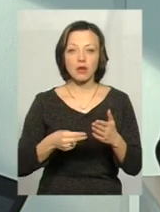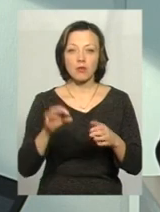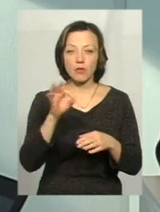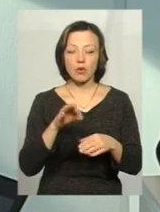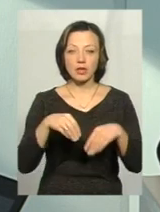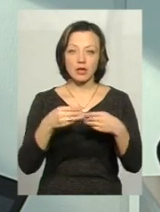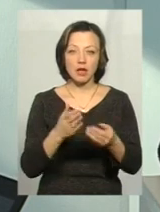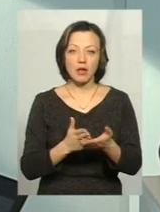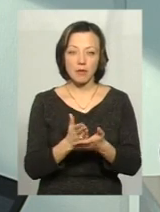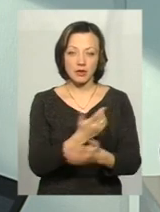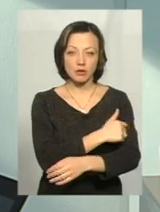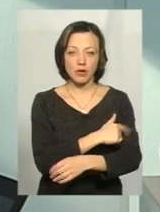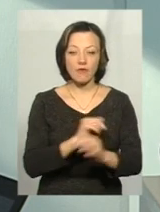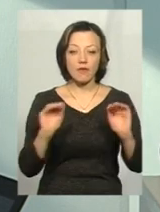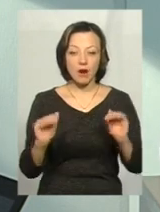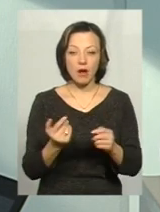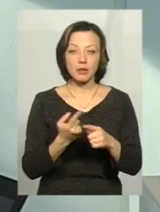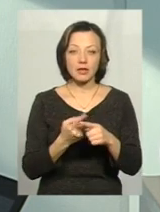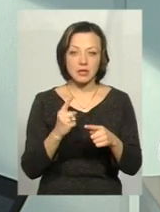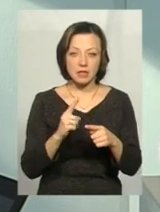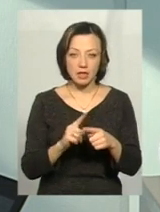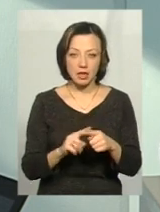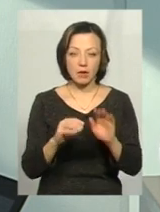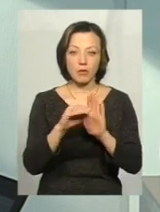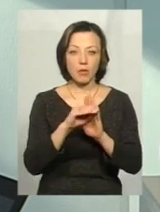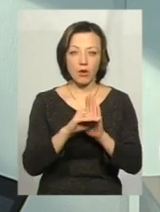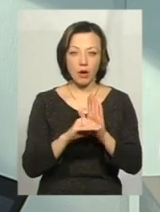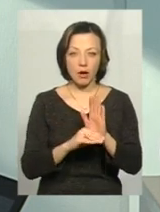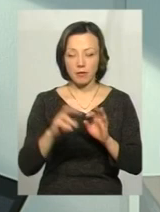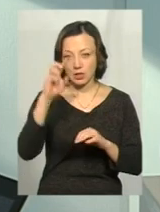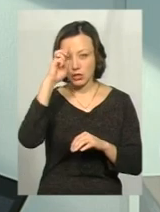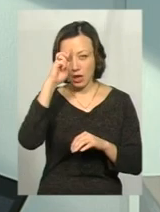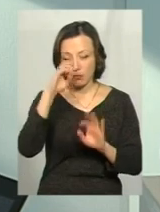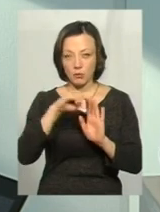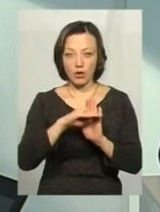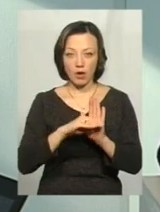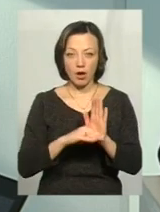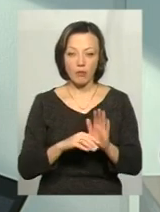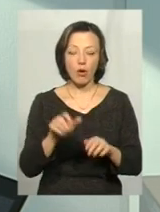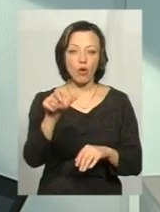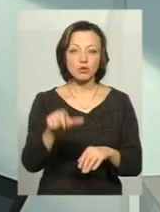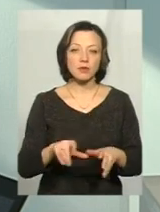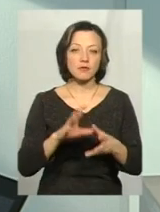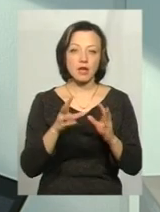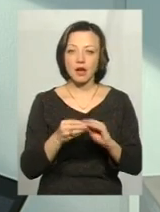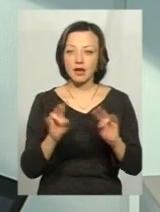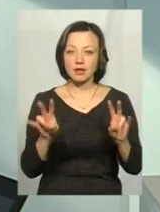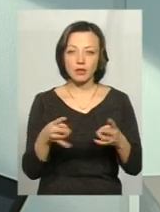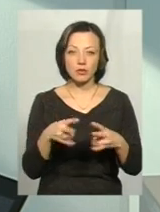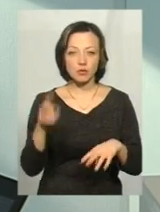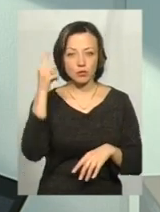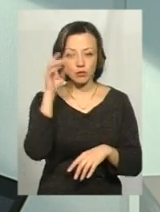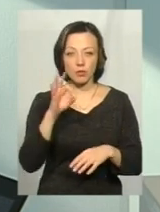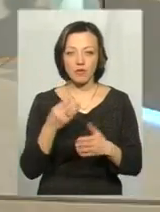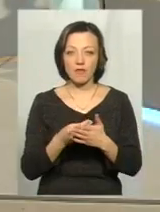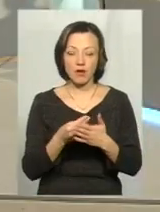надання медичних послуг. От в рамках цієї програми, державної програми, особі взагалі не потрібно думати про